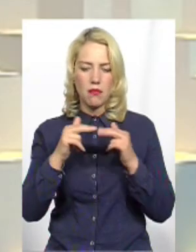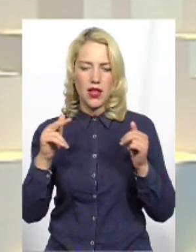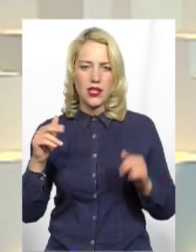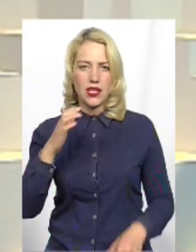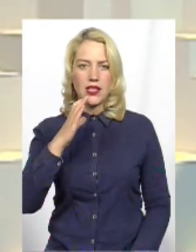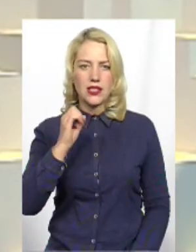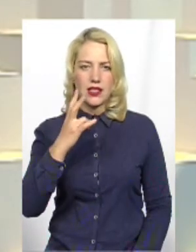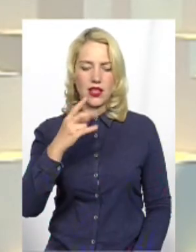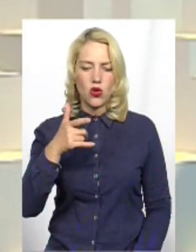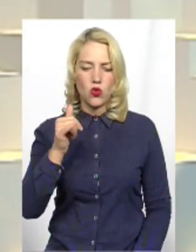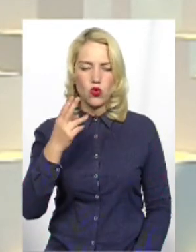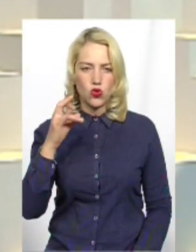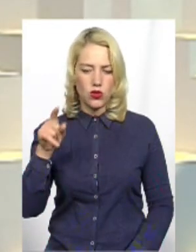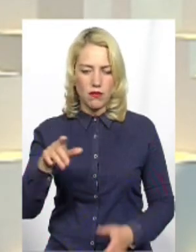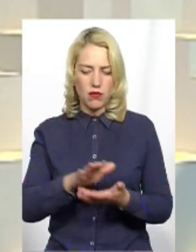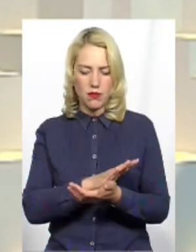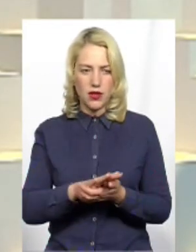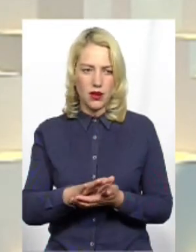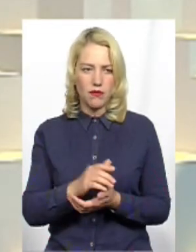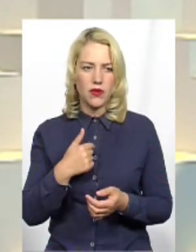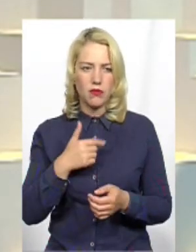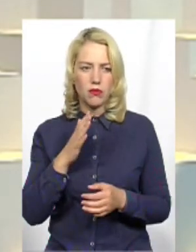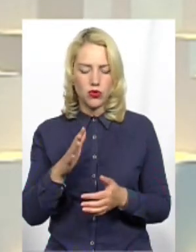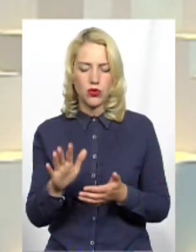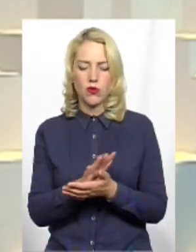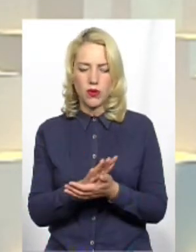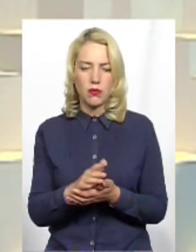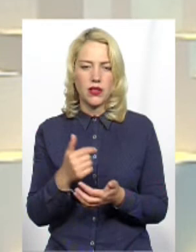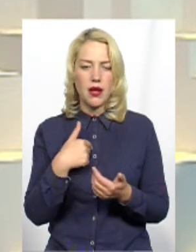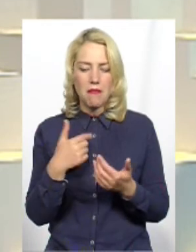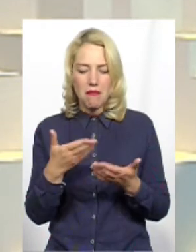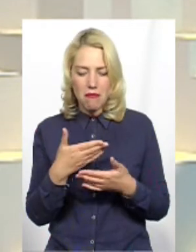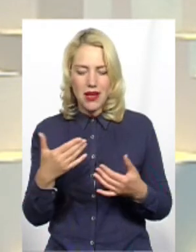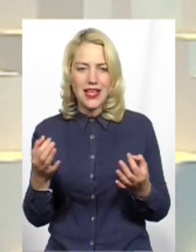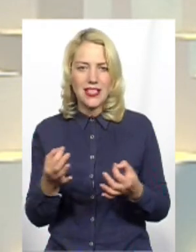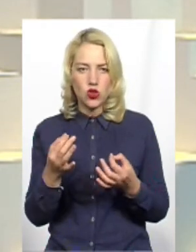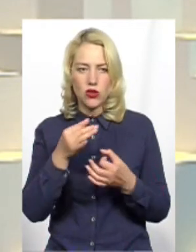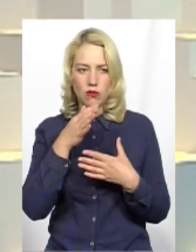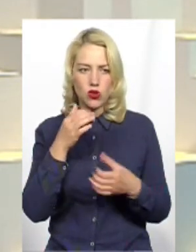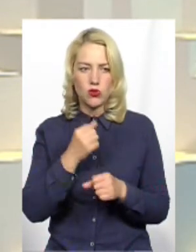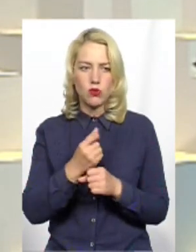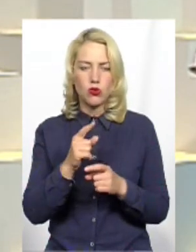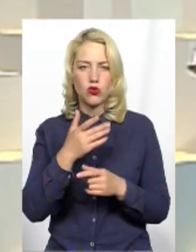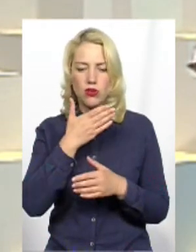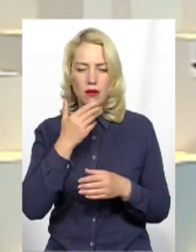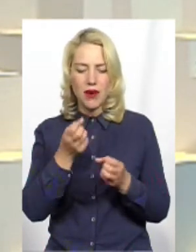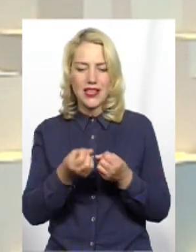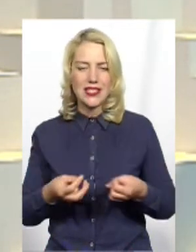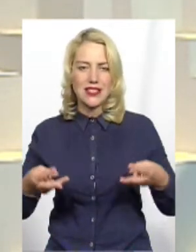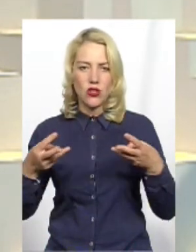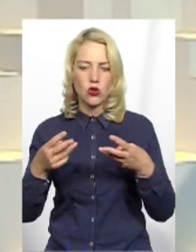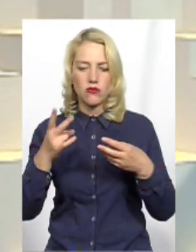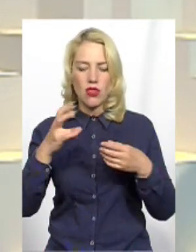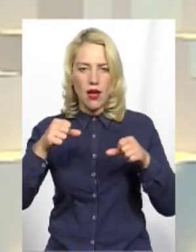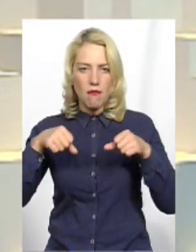безкінченно прибирати Ми не можемо з ним нічого зробити Тому що на нього нема свідоцтва на право